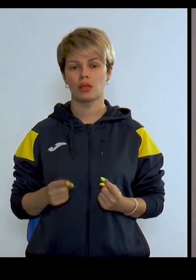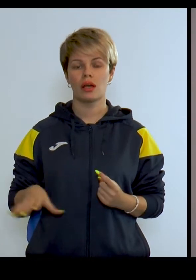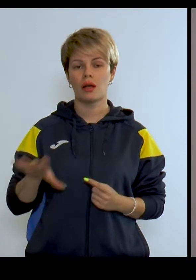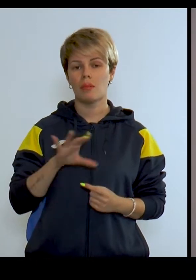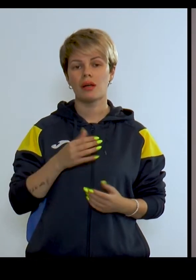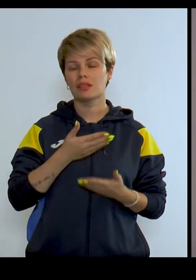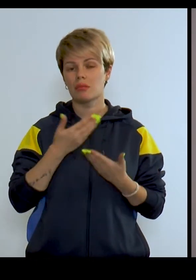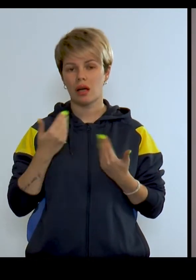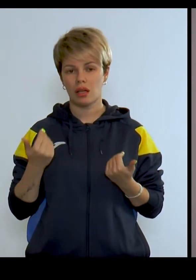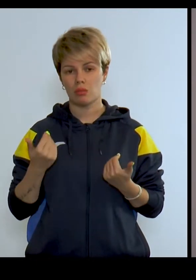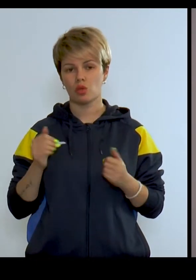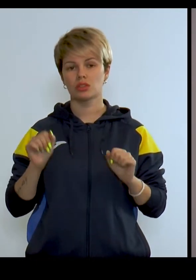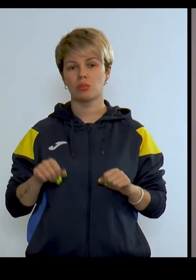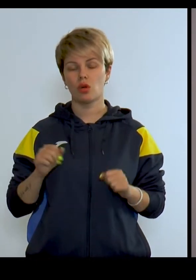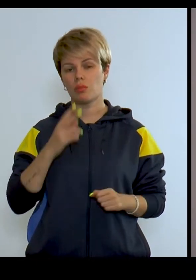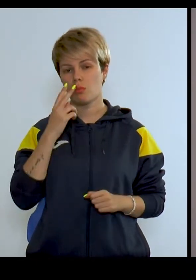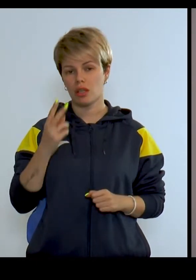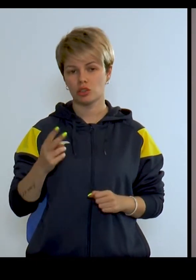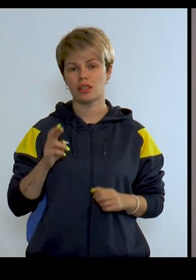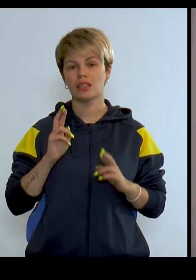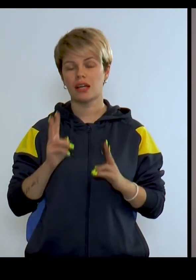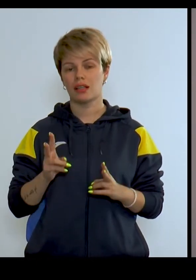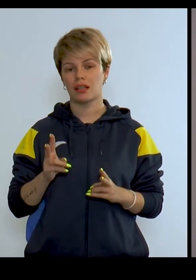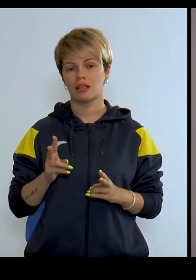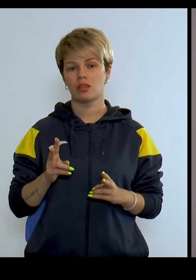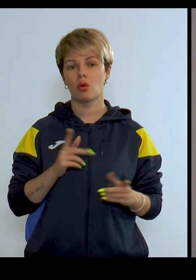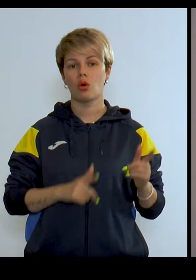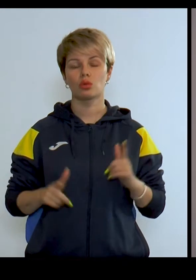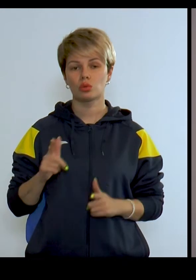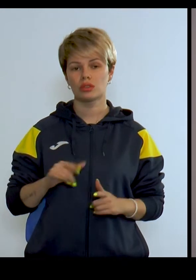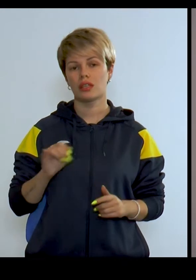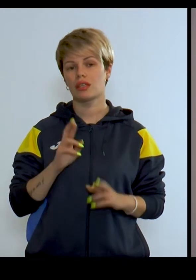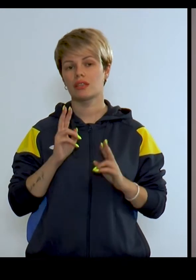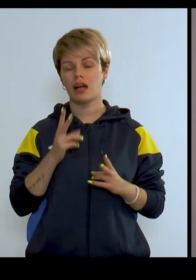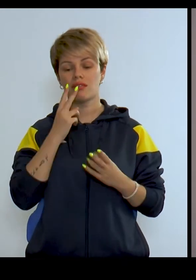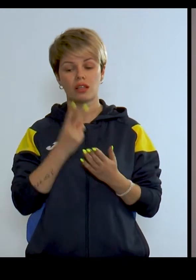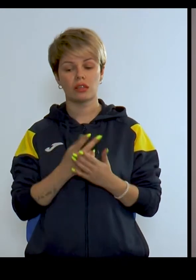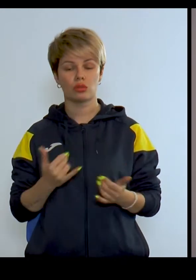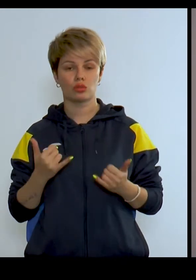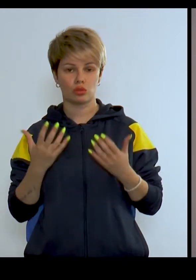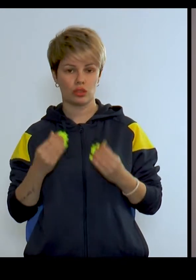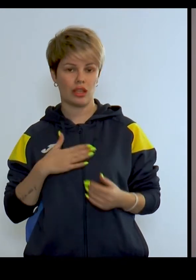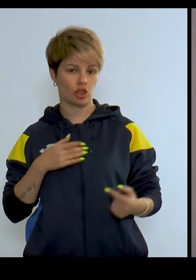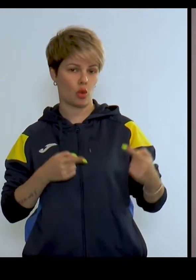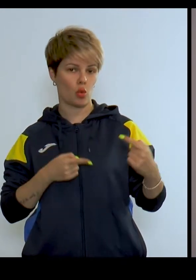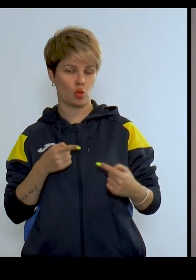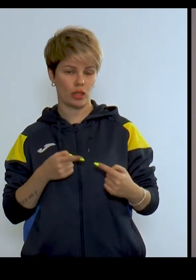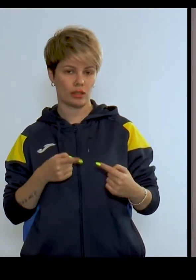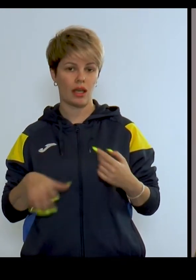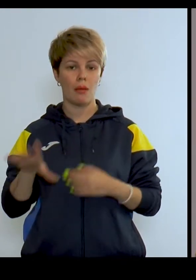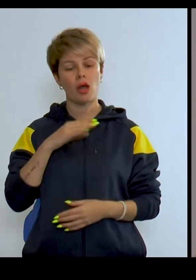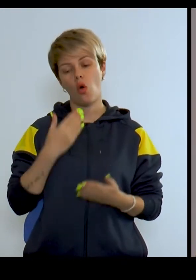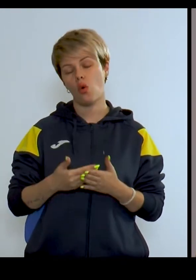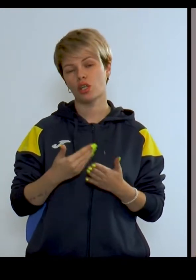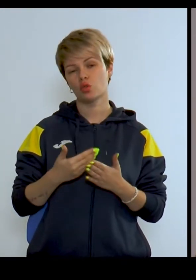ми не маємо змоги побачити як готуються і як виглядають на сьогодні наші конкуренти